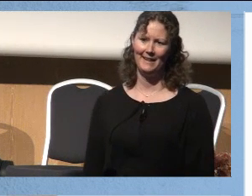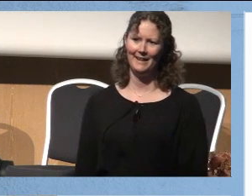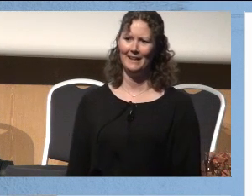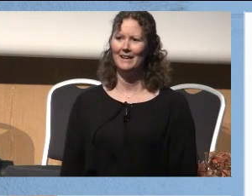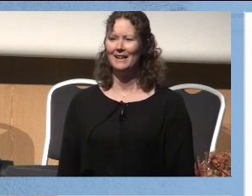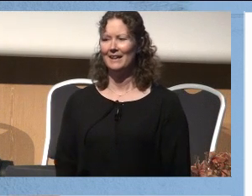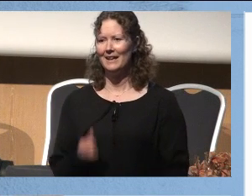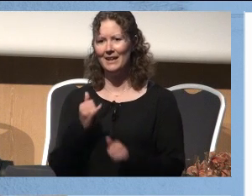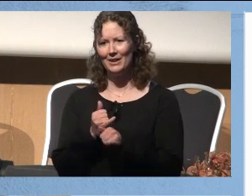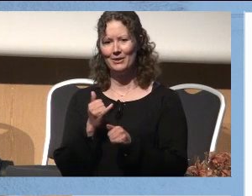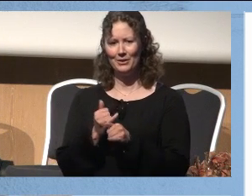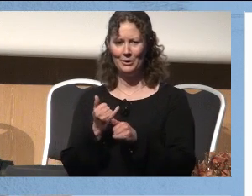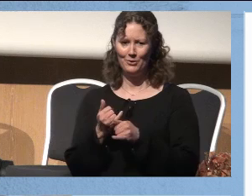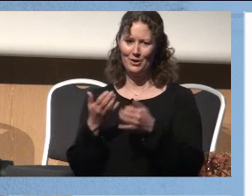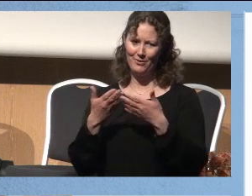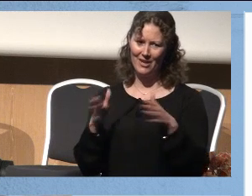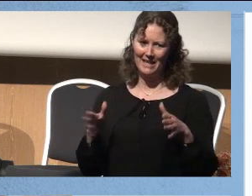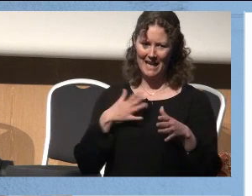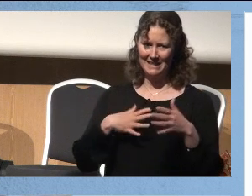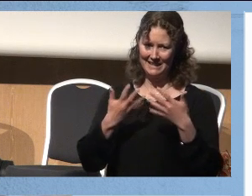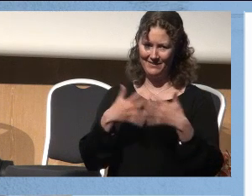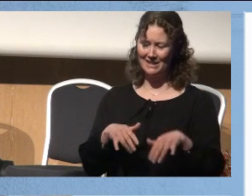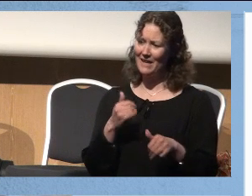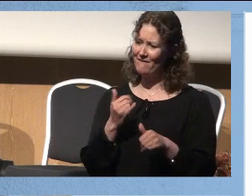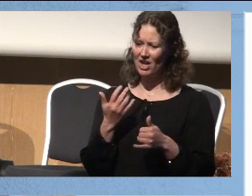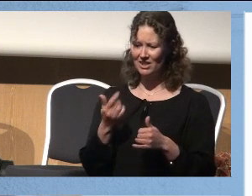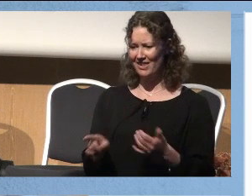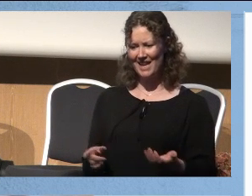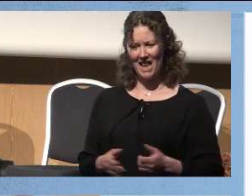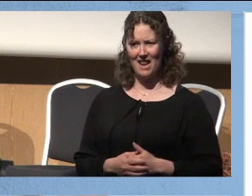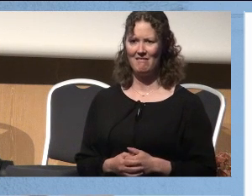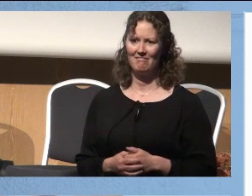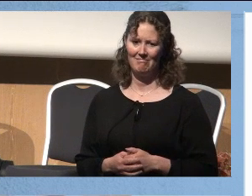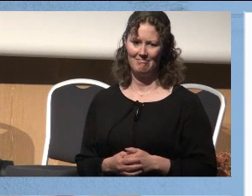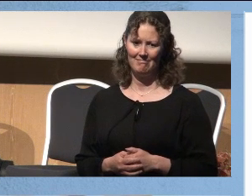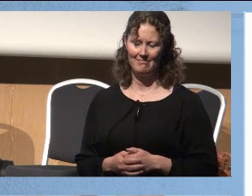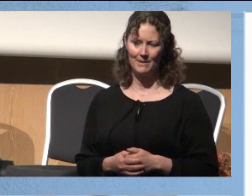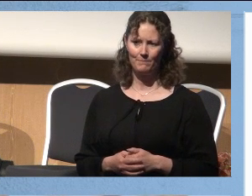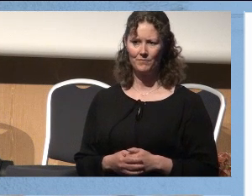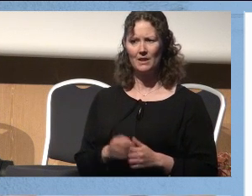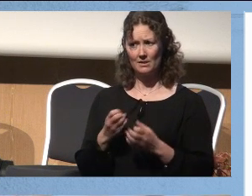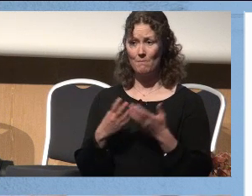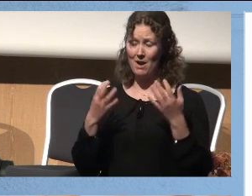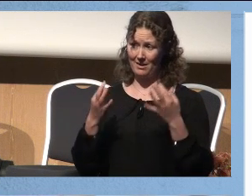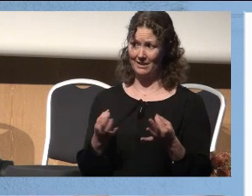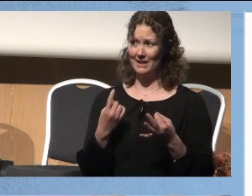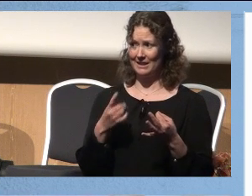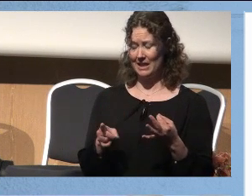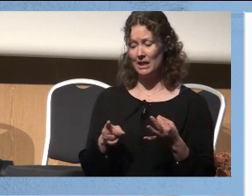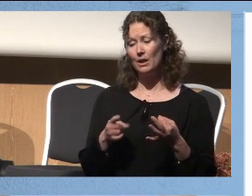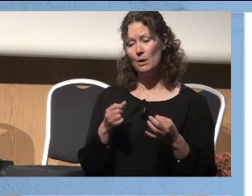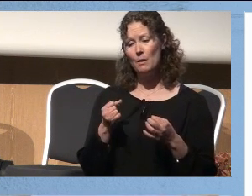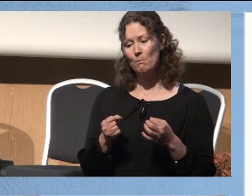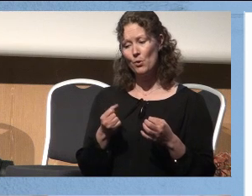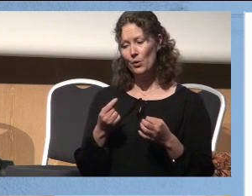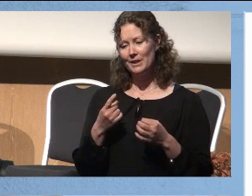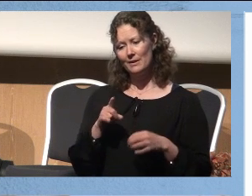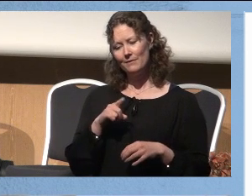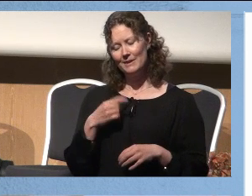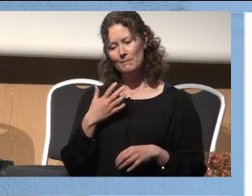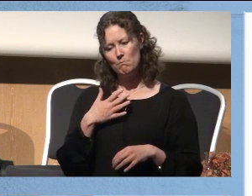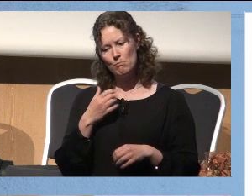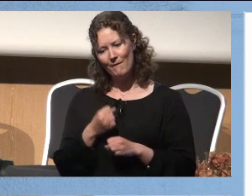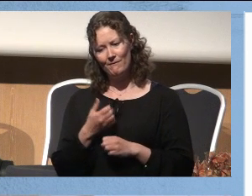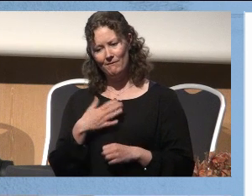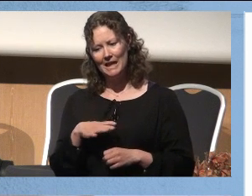Hvordan får vi åpnet helsevesenet? Hva skal til for å åpne helsevesenet? Det skal mange ting til, det må til at vi vil lenge nok, men det